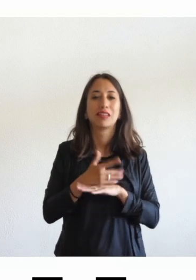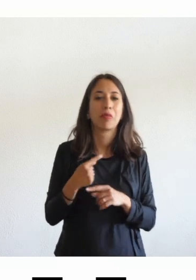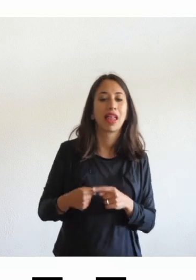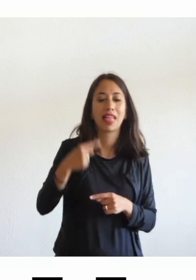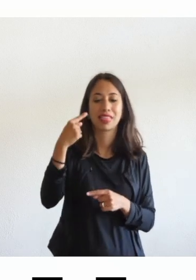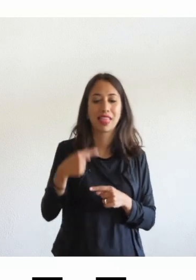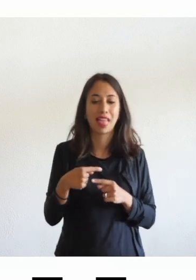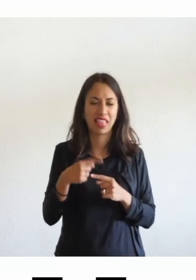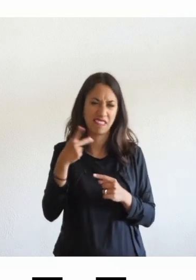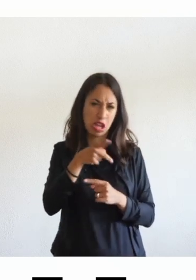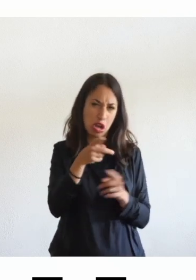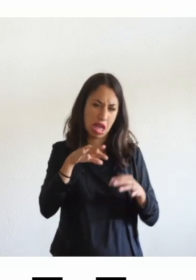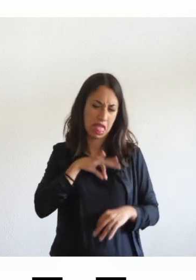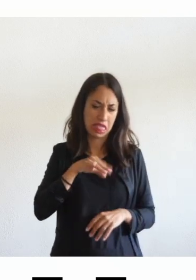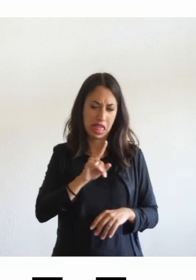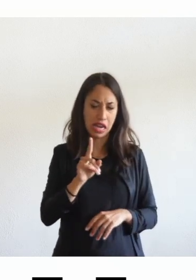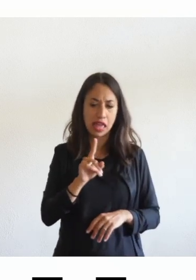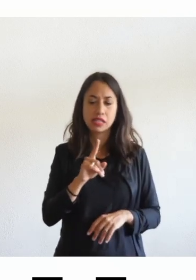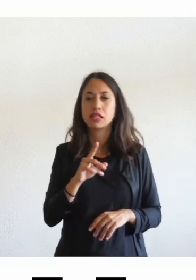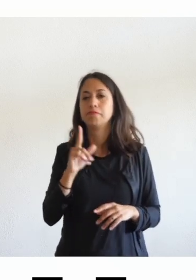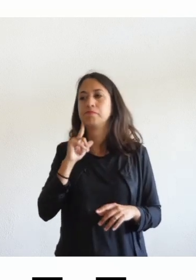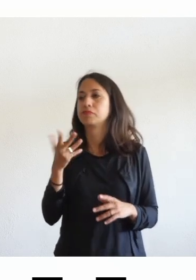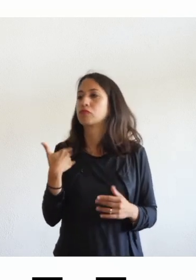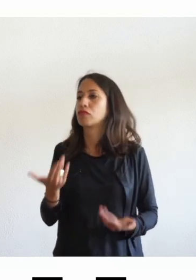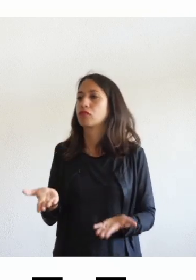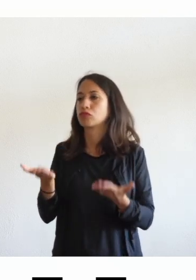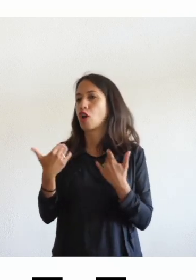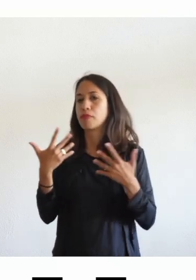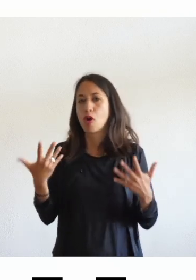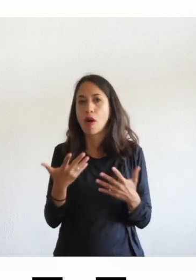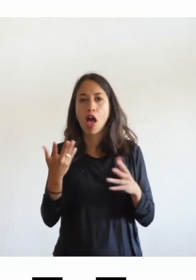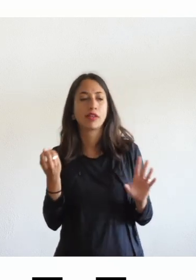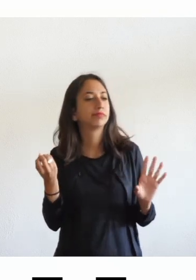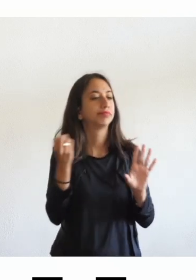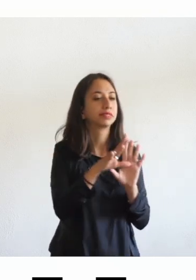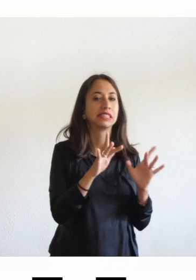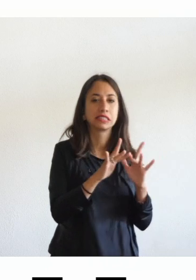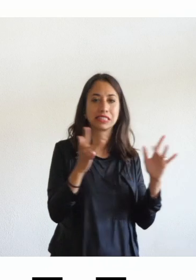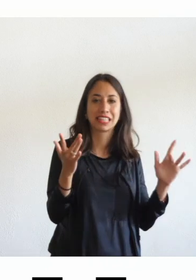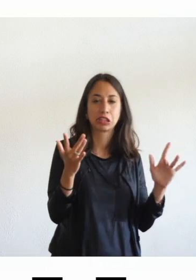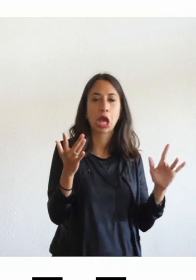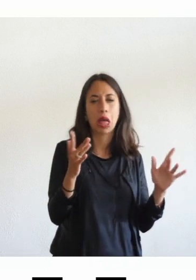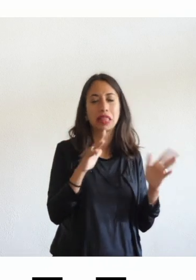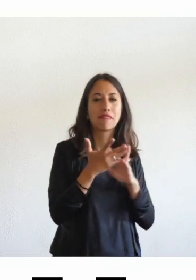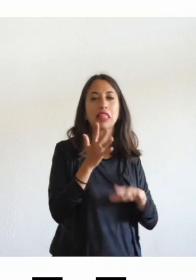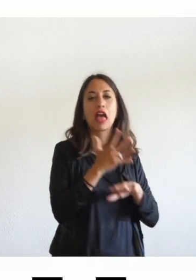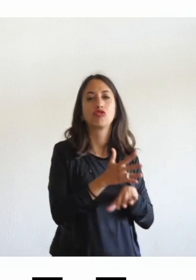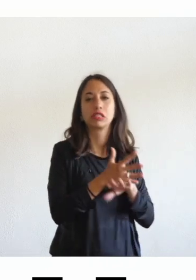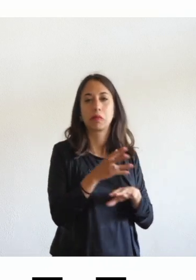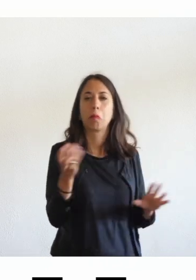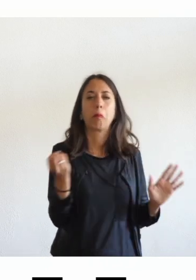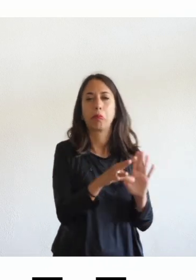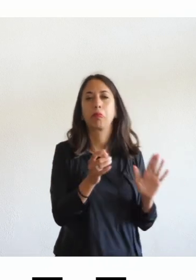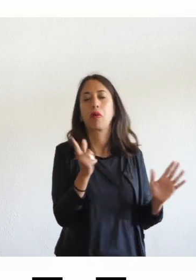cosa che forse non mi interessa però qualcosa che io compro e appiccico sul mio sito per renderlo accessibile si sa già già